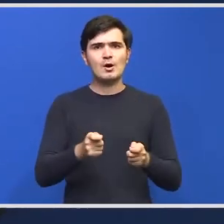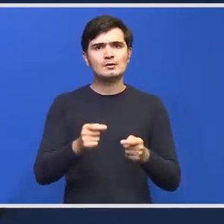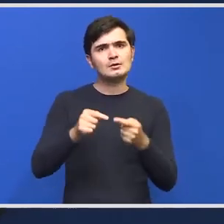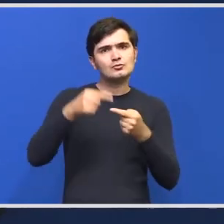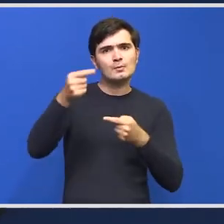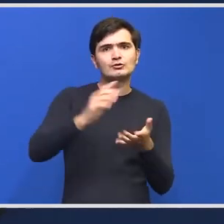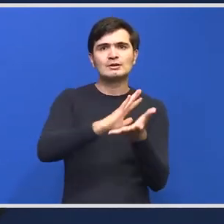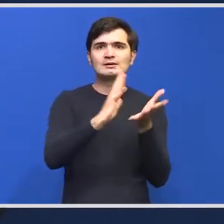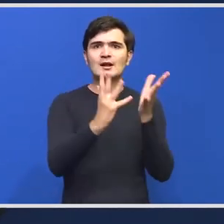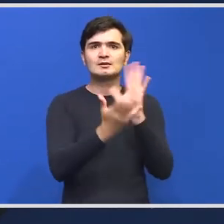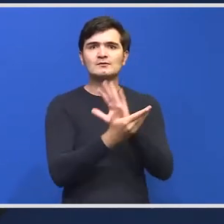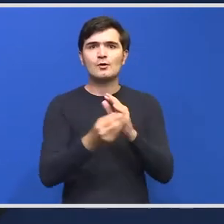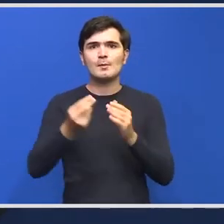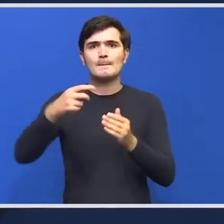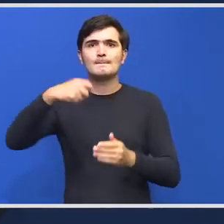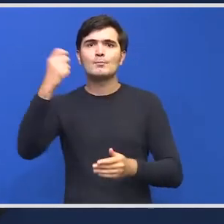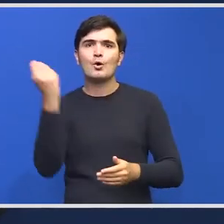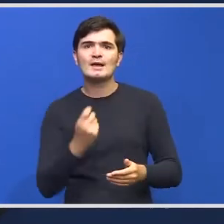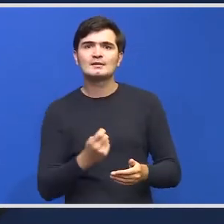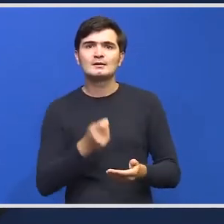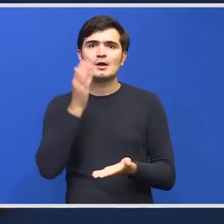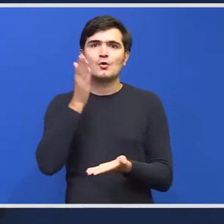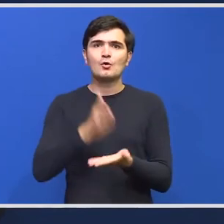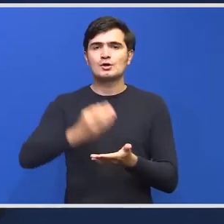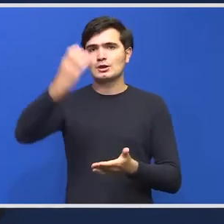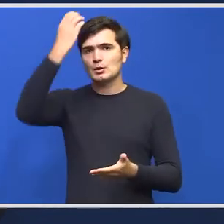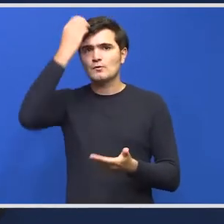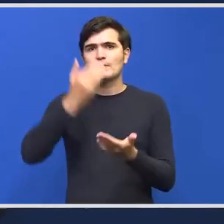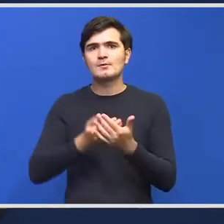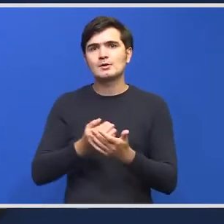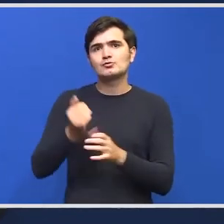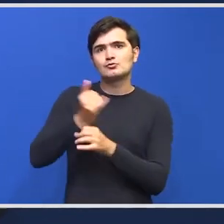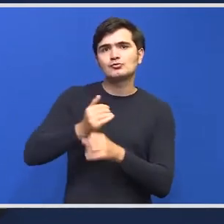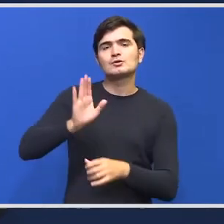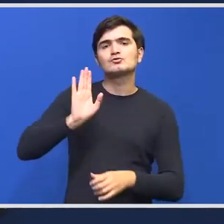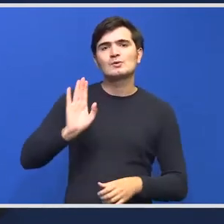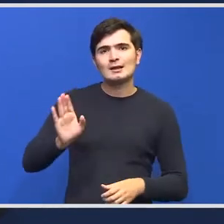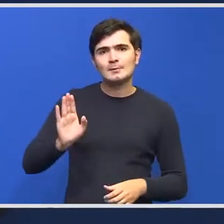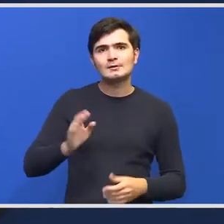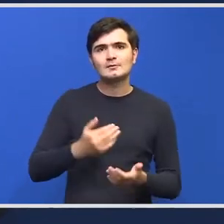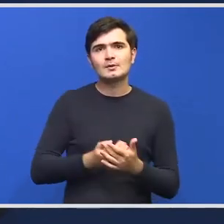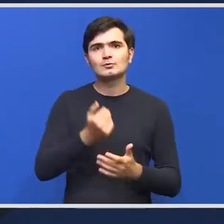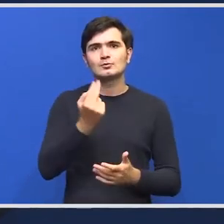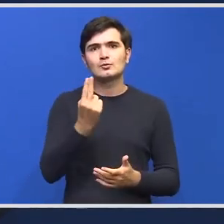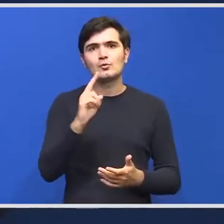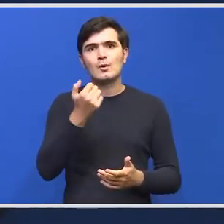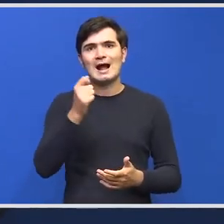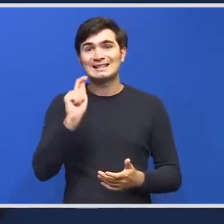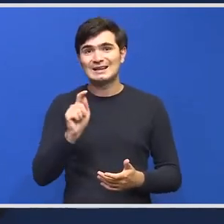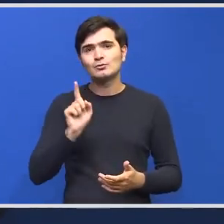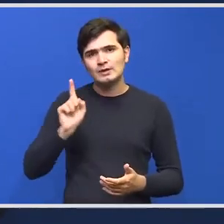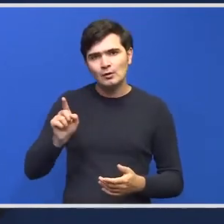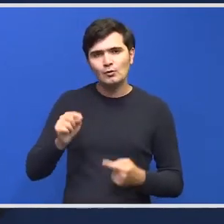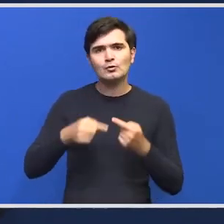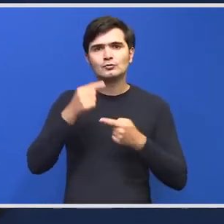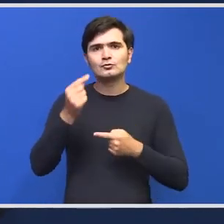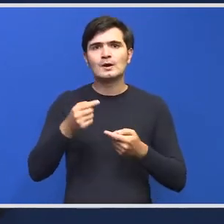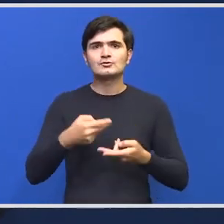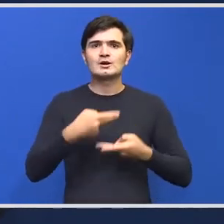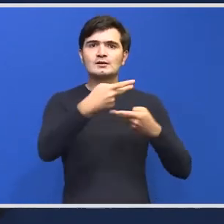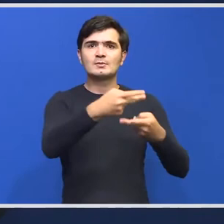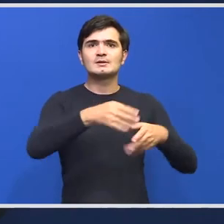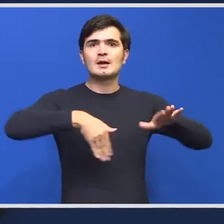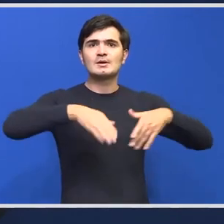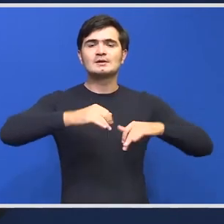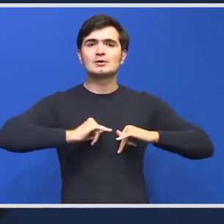transformă în proiecte de hotărâre de guvern pentru județul respectiv, pentru ateurile din județul respectiv și se trimit Ministerului